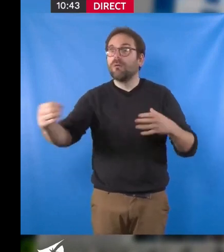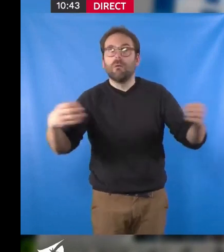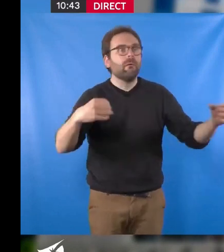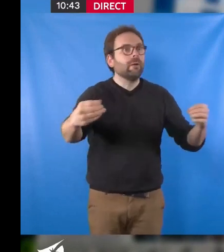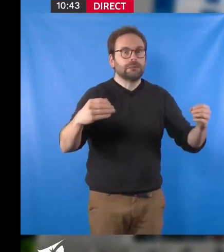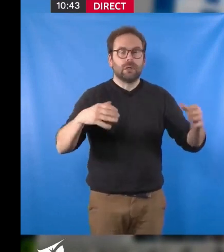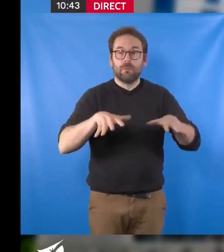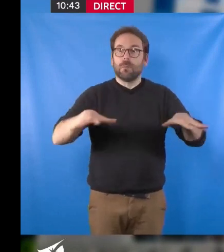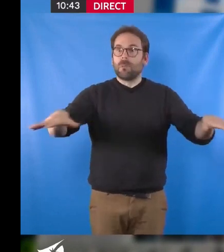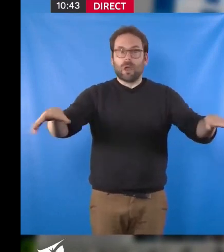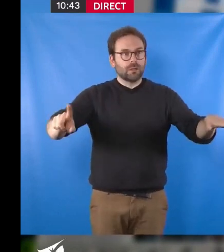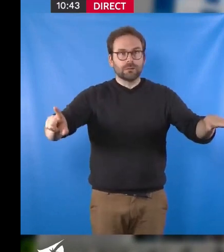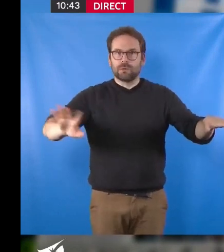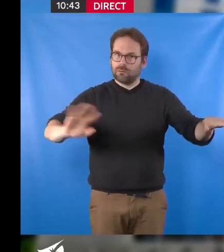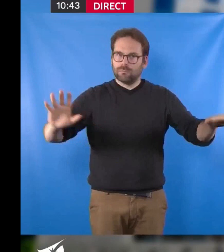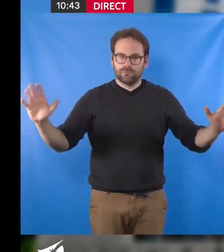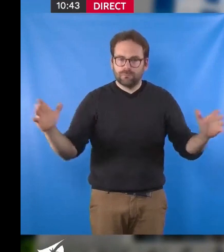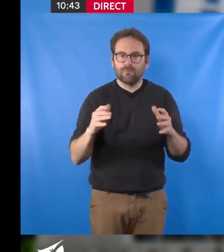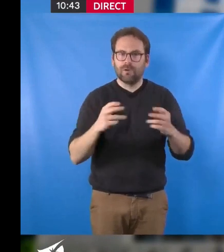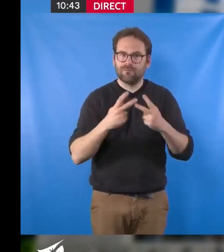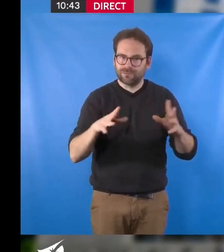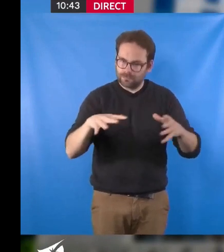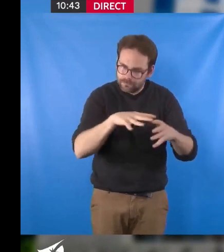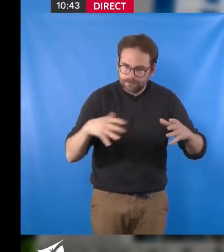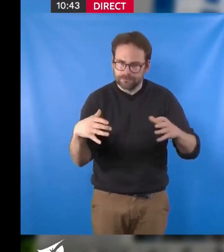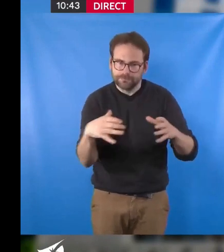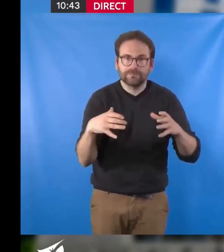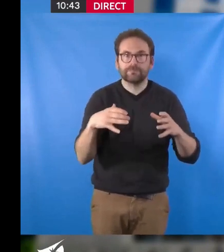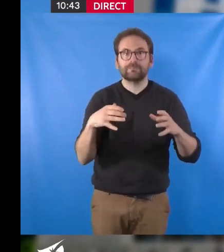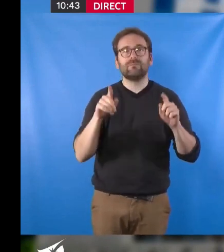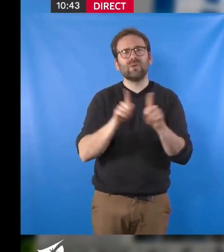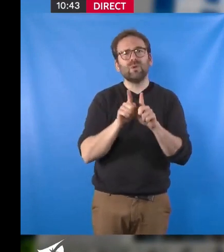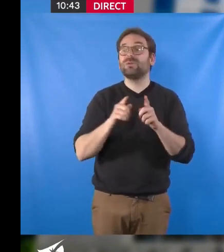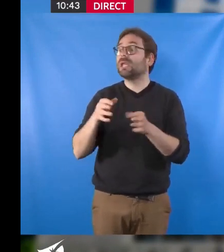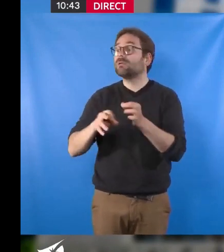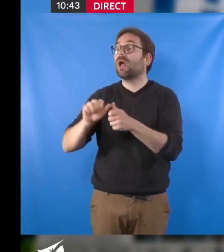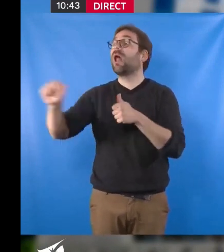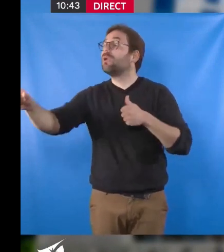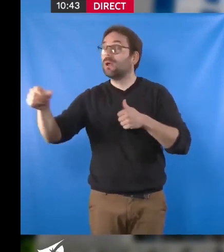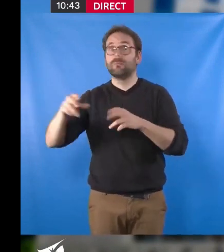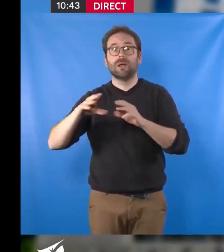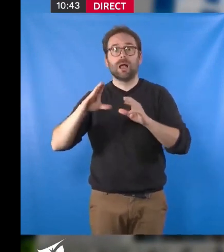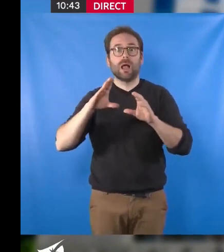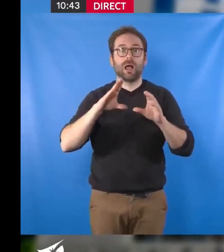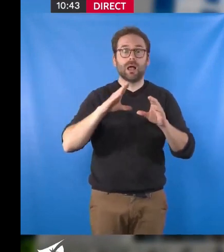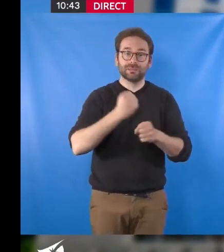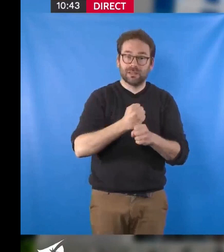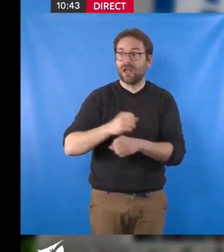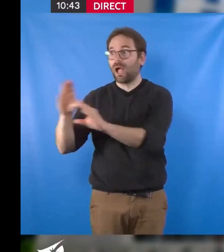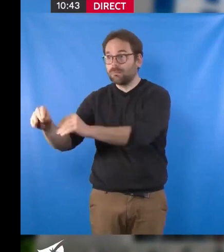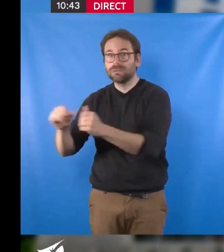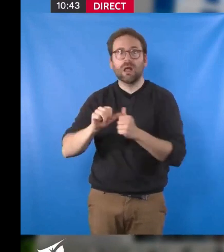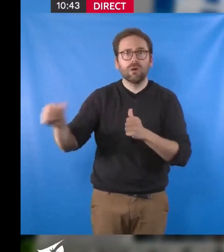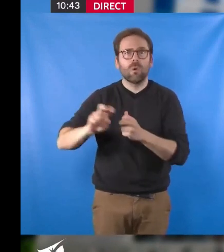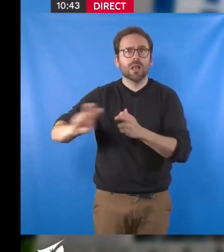'étalement urbain à n'en plus finir, et des déplacements habitat-travail qui seraient trop longs et polluants. Ce qui serait, je crois, nous